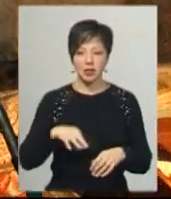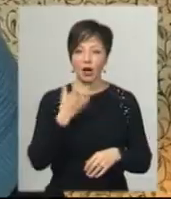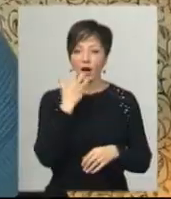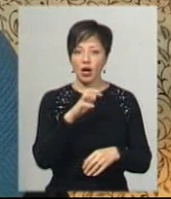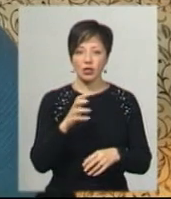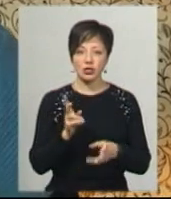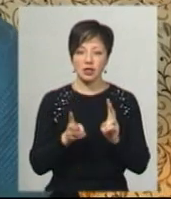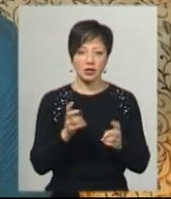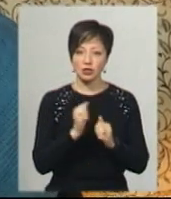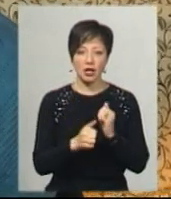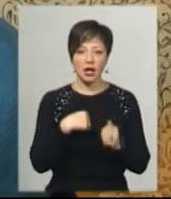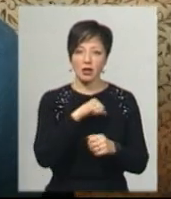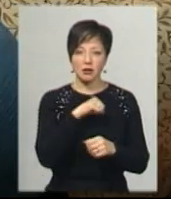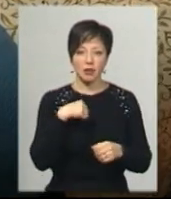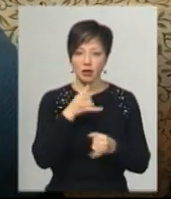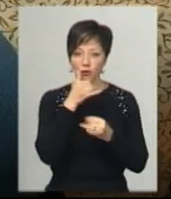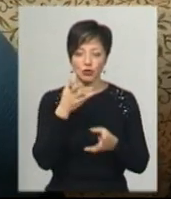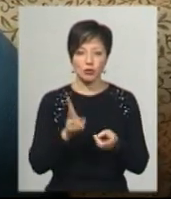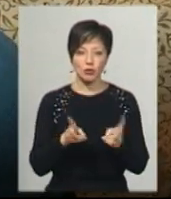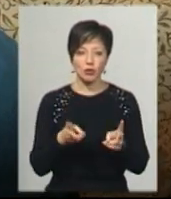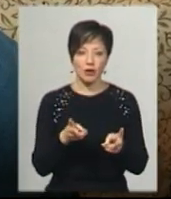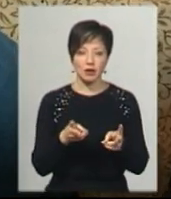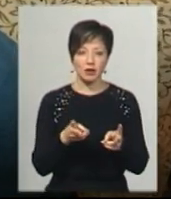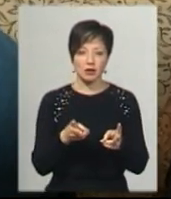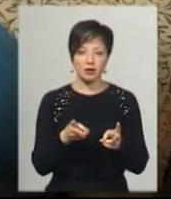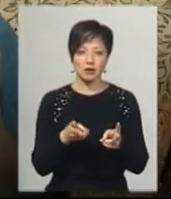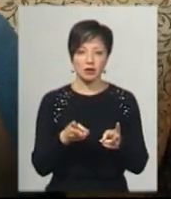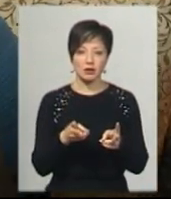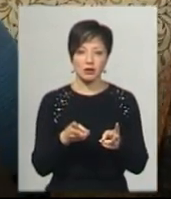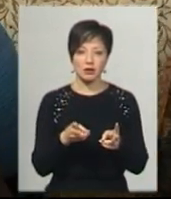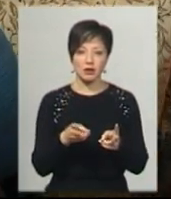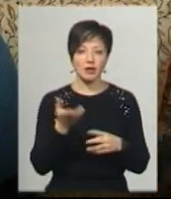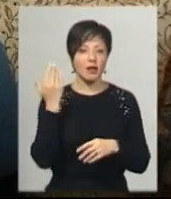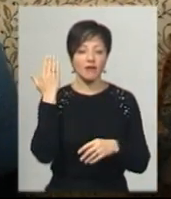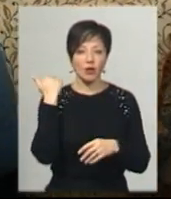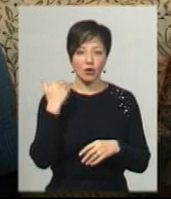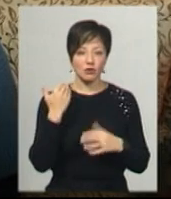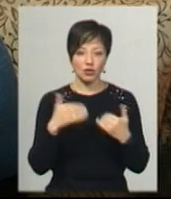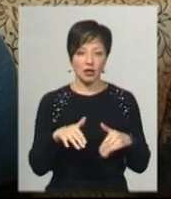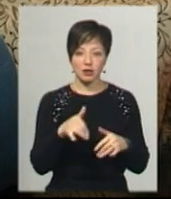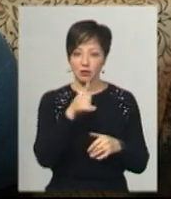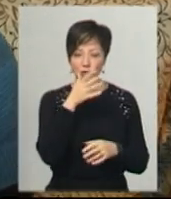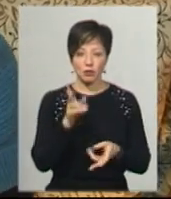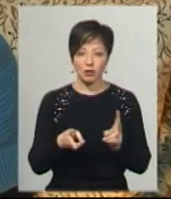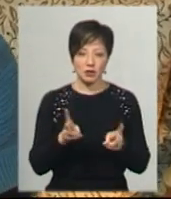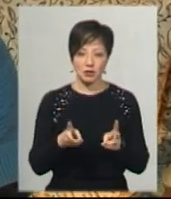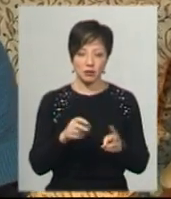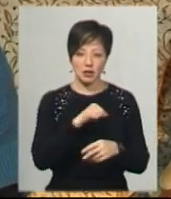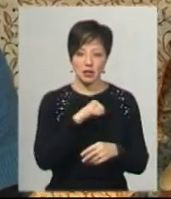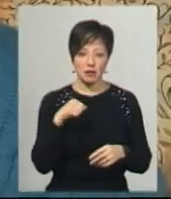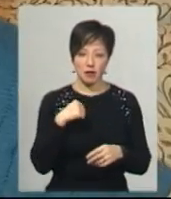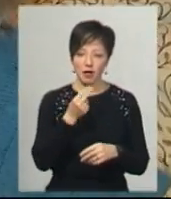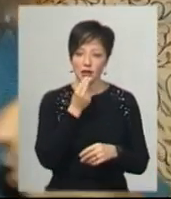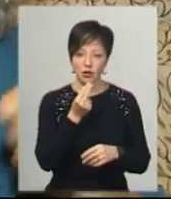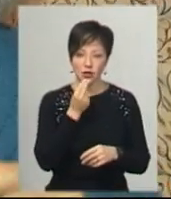нечасто. Я не можу сама підготувати, вже давно не можу підготувати сама